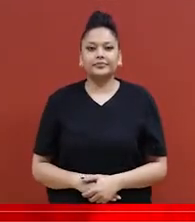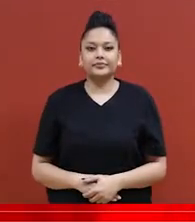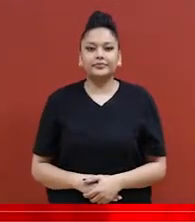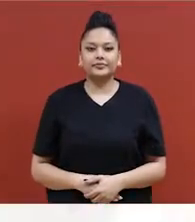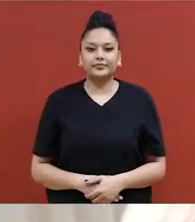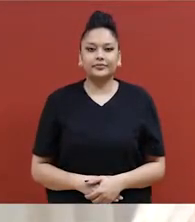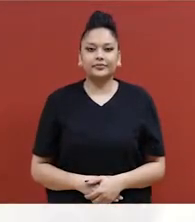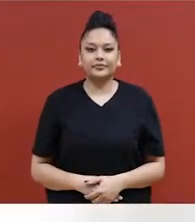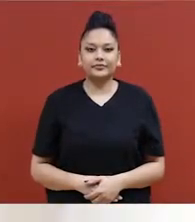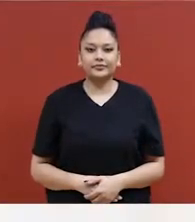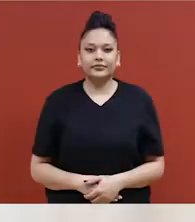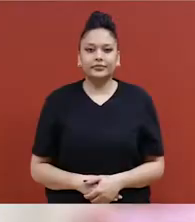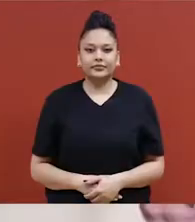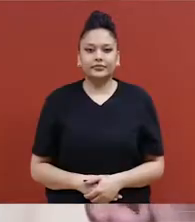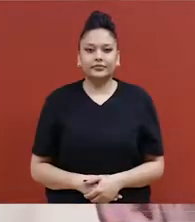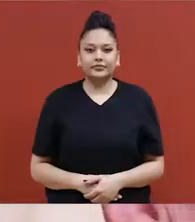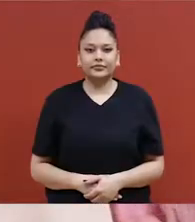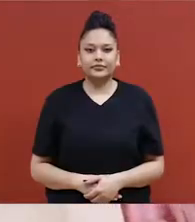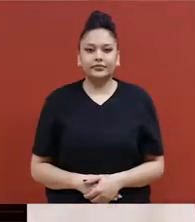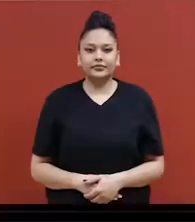L'autodéfense pour femmes, Wendell.